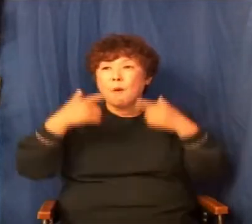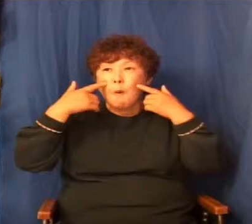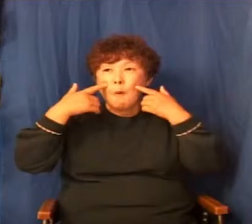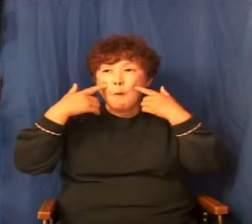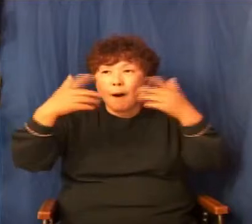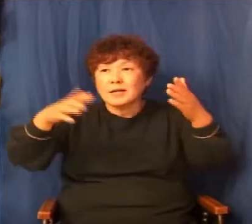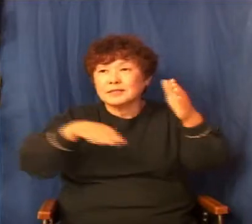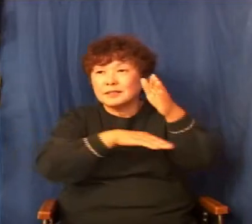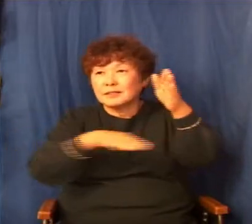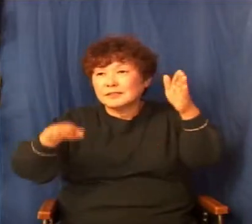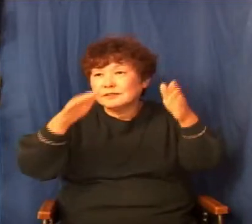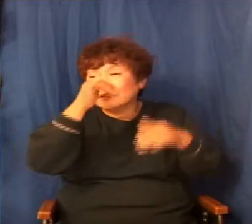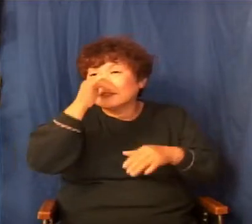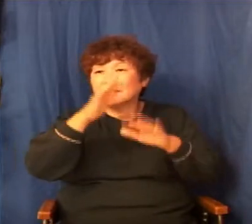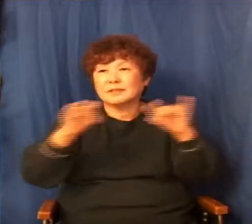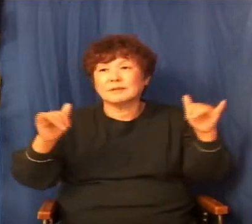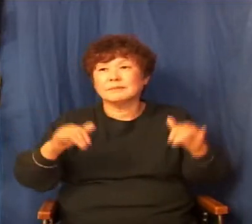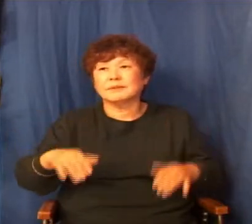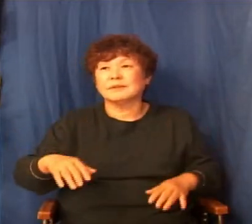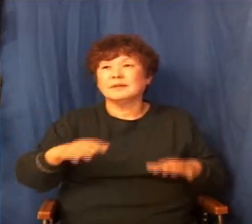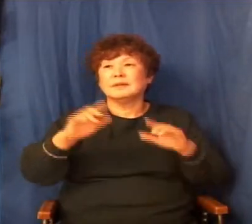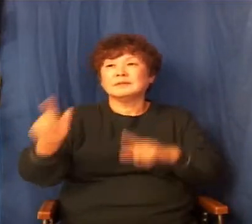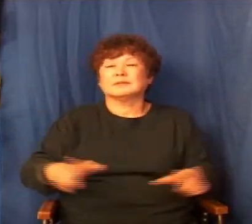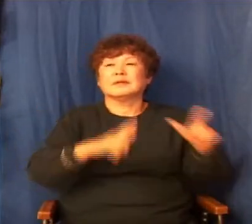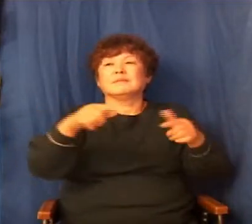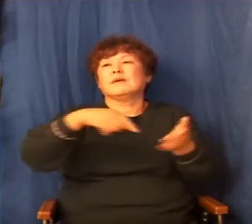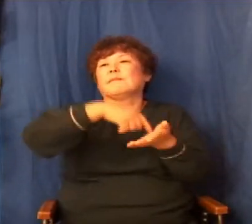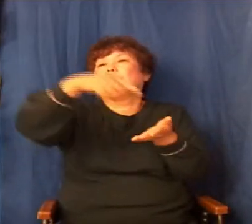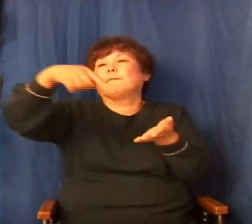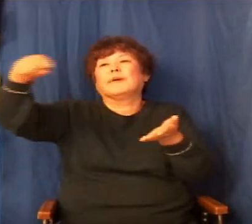기준이 있는 사람은 삶에 그렇게 방황이 없습니다.